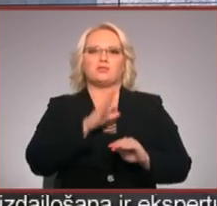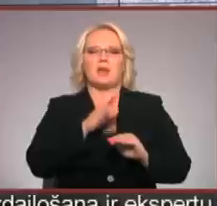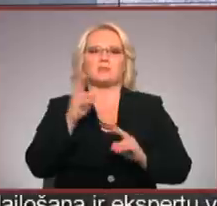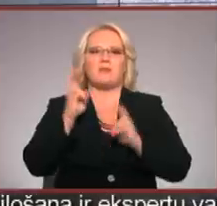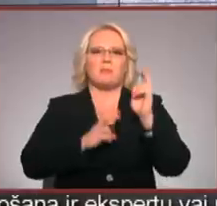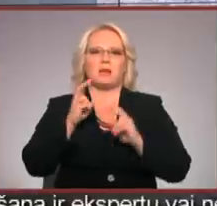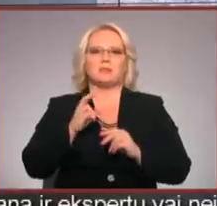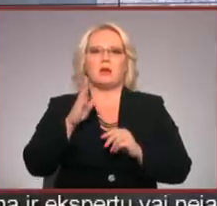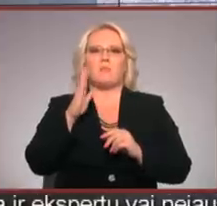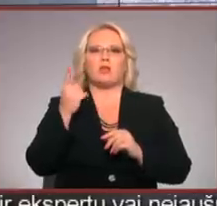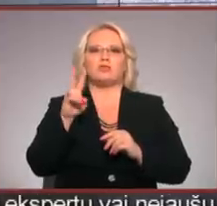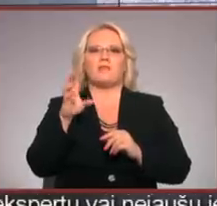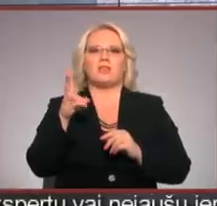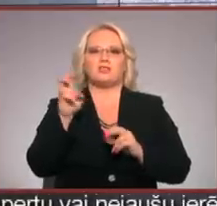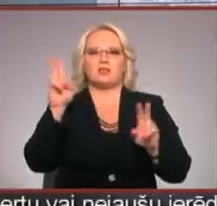Paldies!